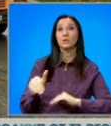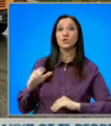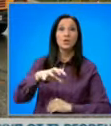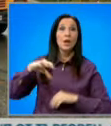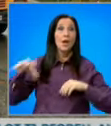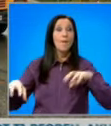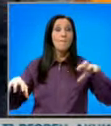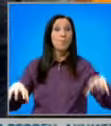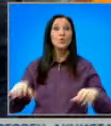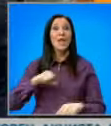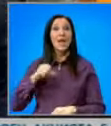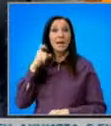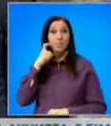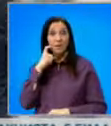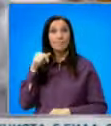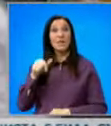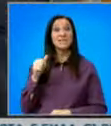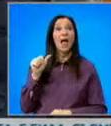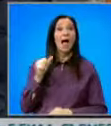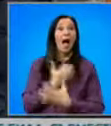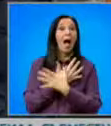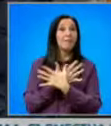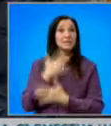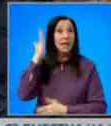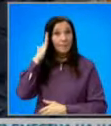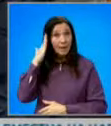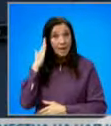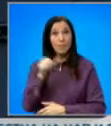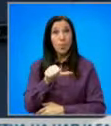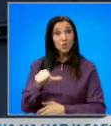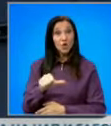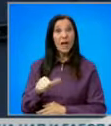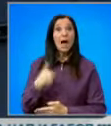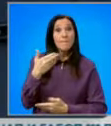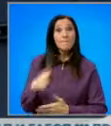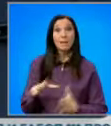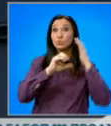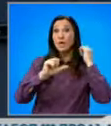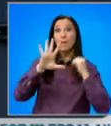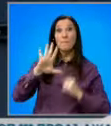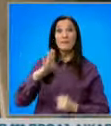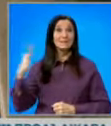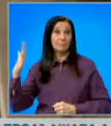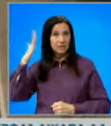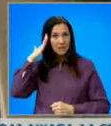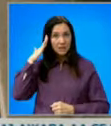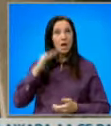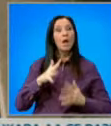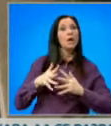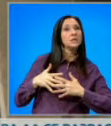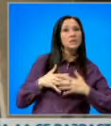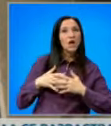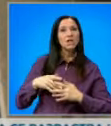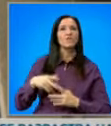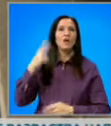Ярине и Бърняк. Днес албанският премиер Албин Курти подчерта предпосланиците на пет западни държави Съединените